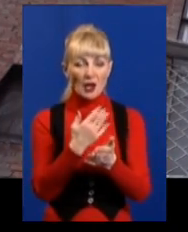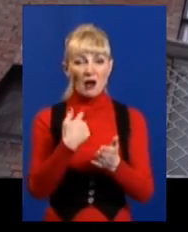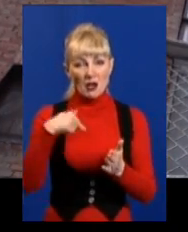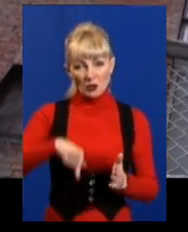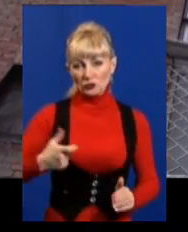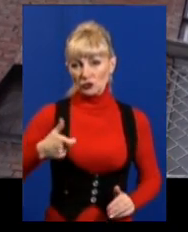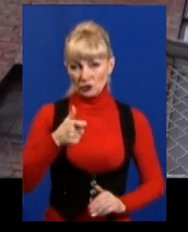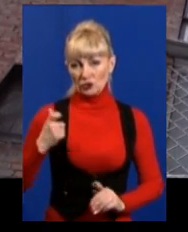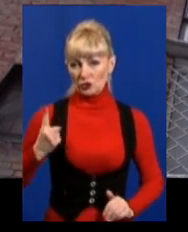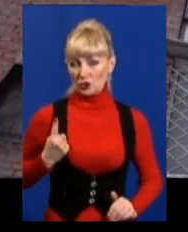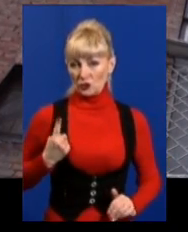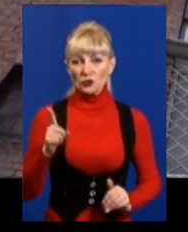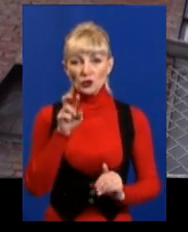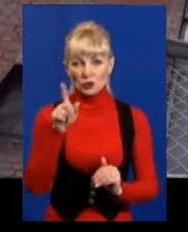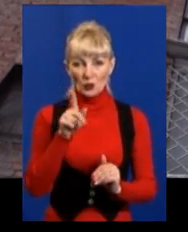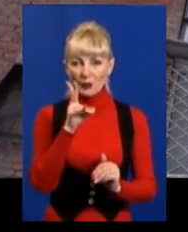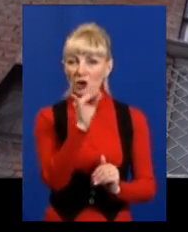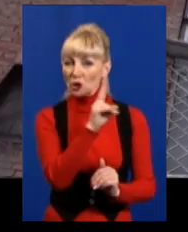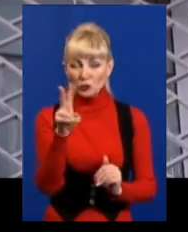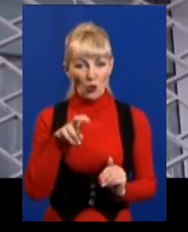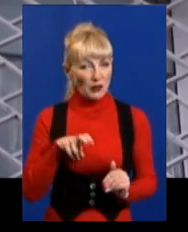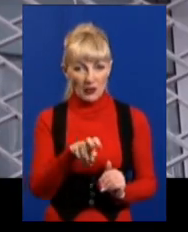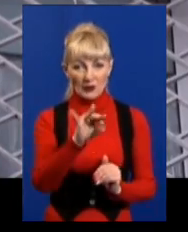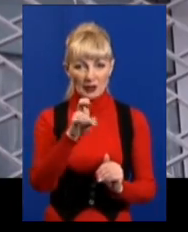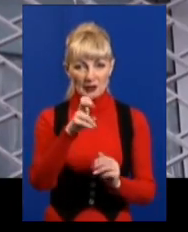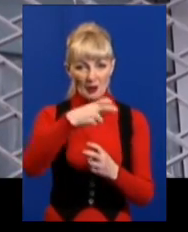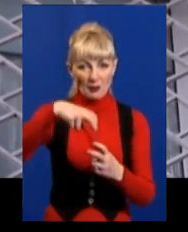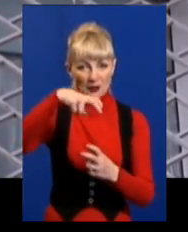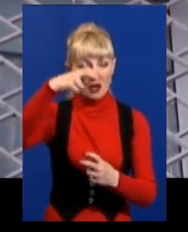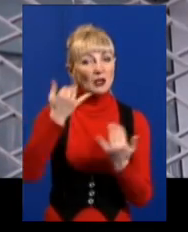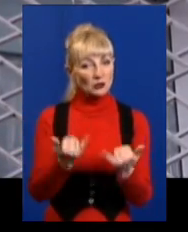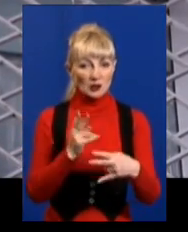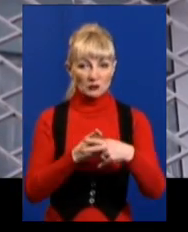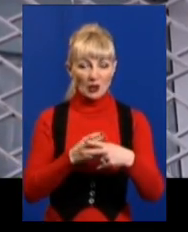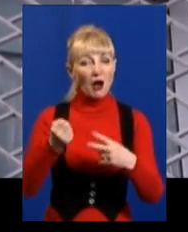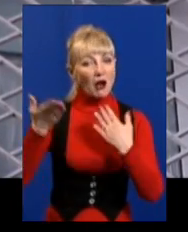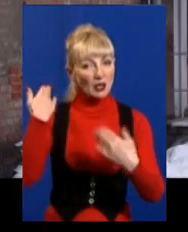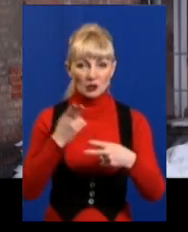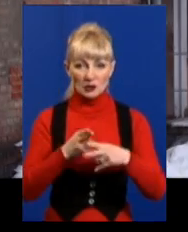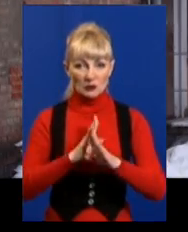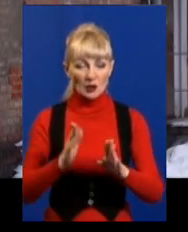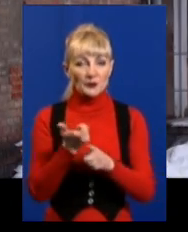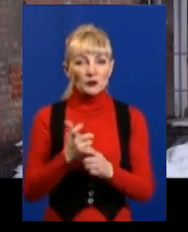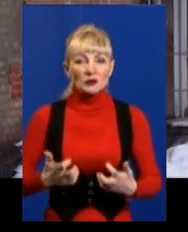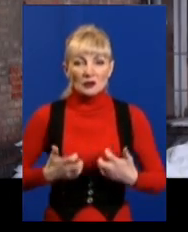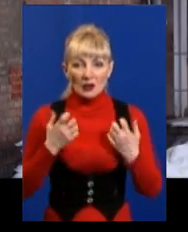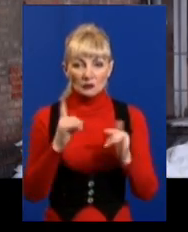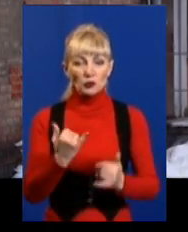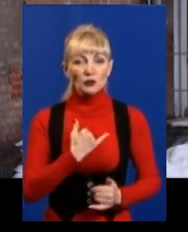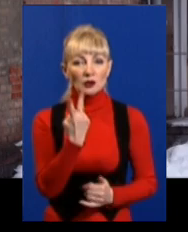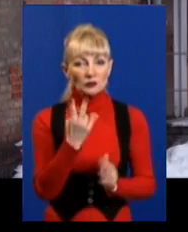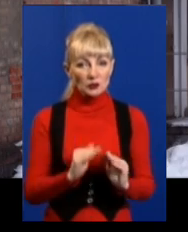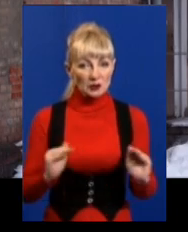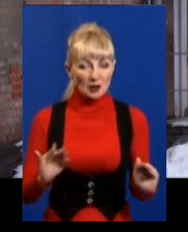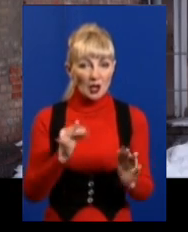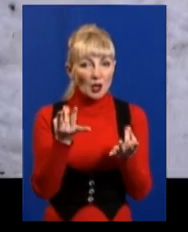вийшов, а чоловік збиває бурульки. Зараз заважають, до цього не заважали. У відлигу, по-перше, дуже страшно, тому що у мене двоє дітей,